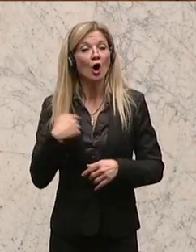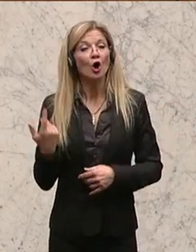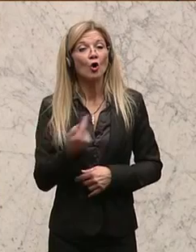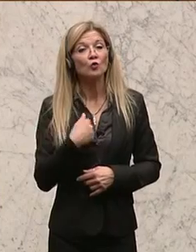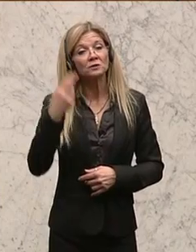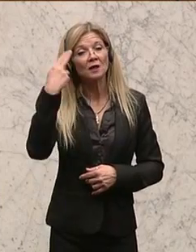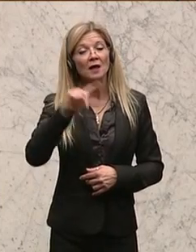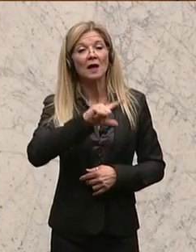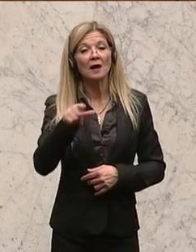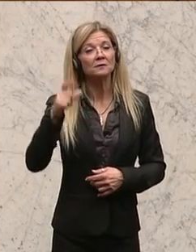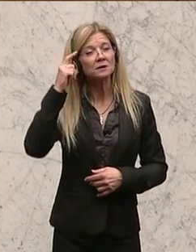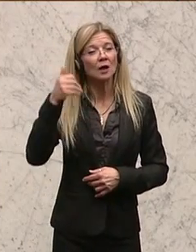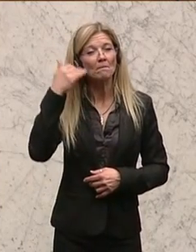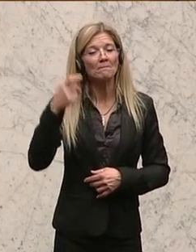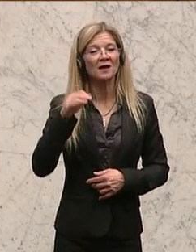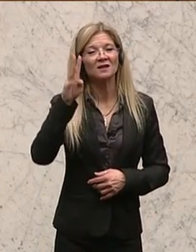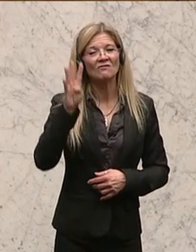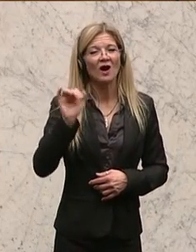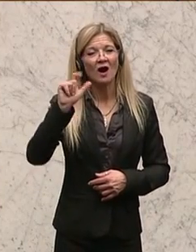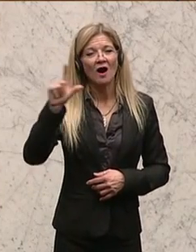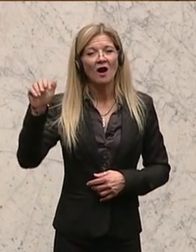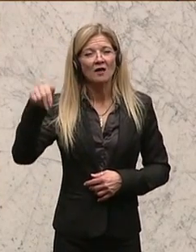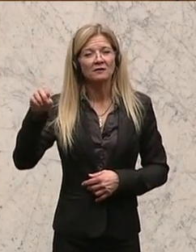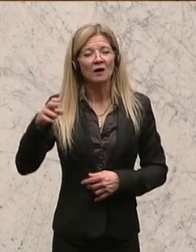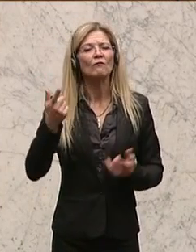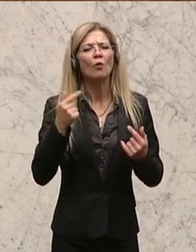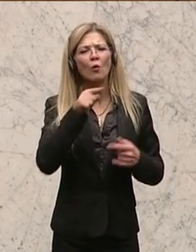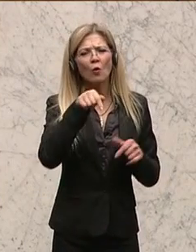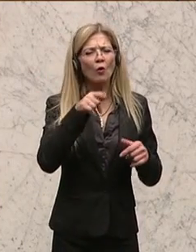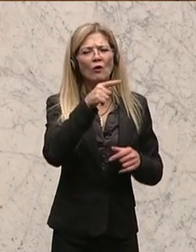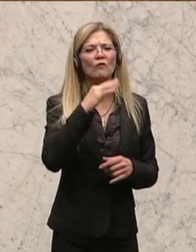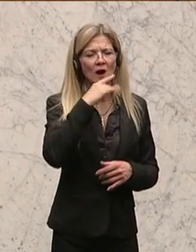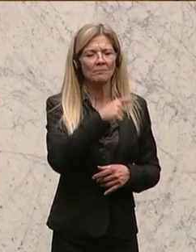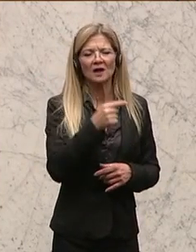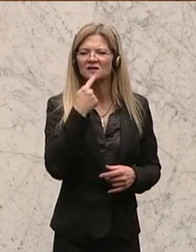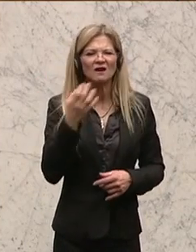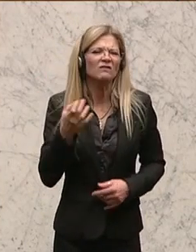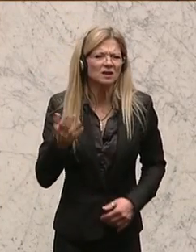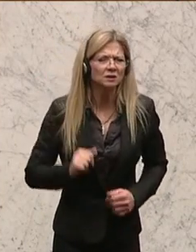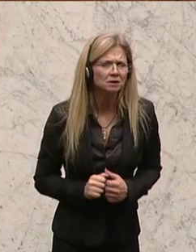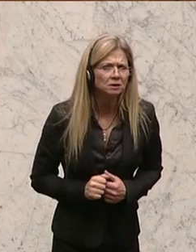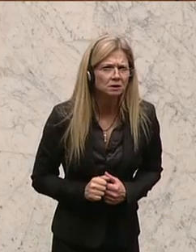Wallner aus Vorarlberg. Der sagt nämlich folgendes, ja,